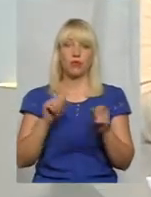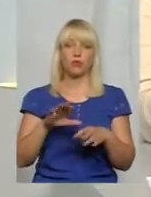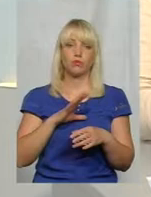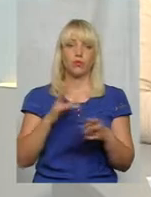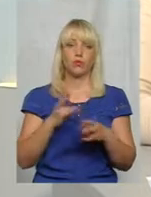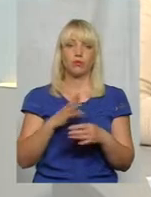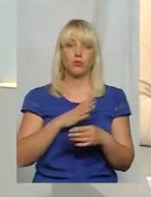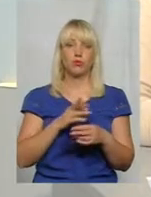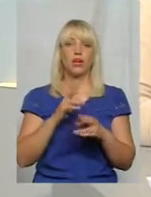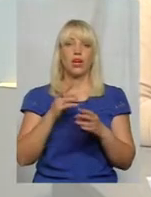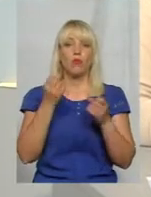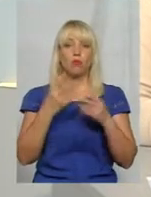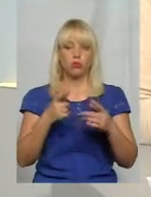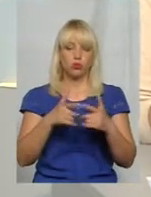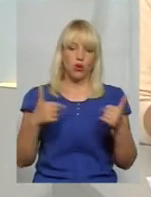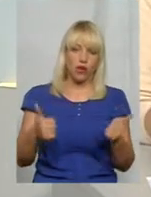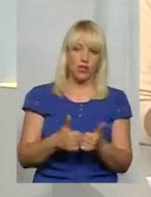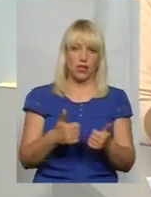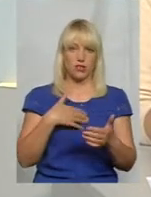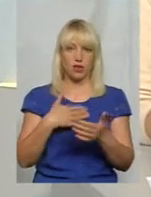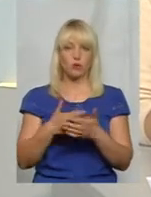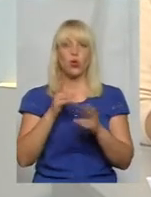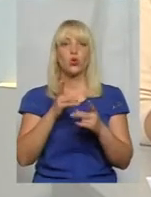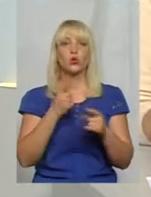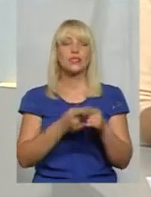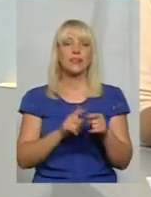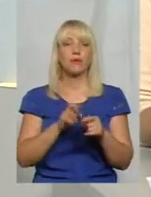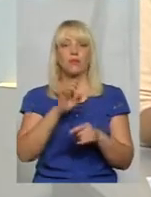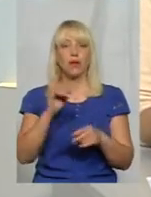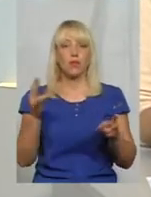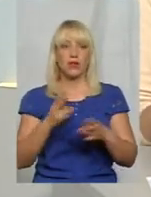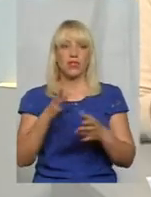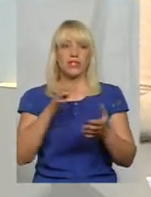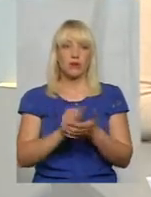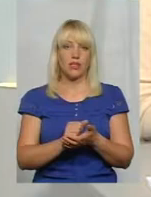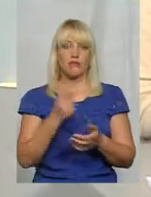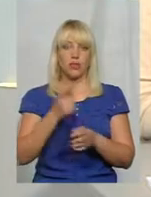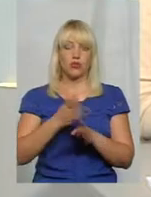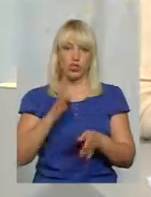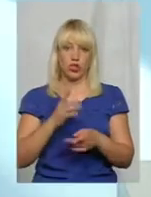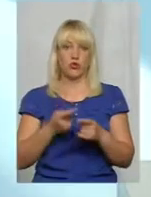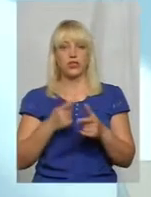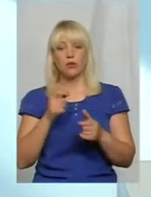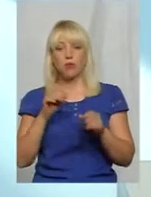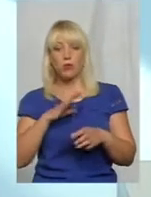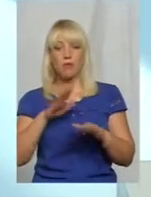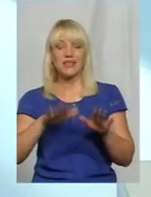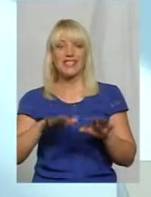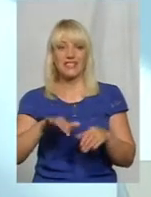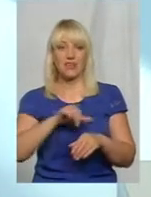просто організації громадські. Хто цим мав би зайнятися в першу чергу? Чи може це місцеве самоврядування?